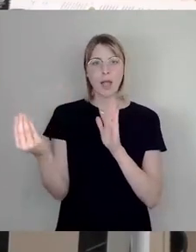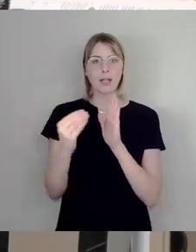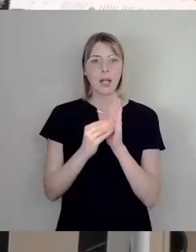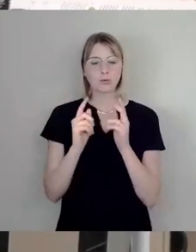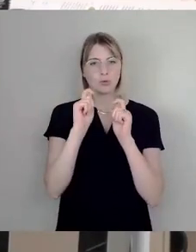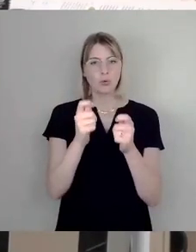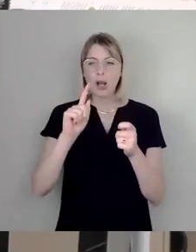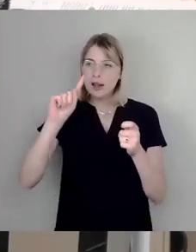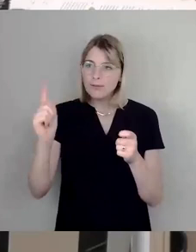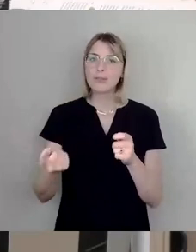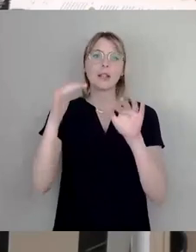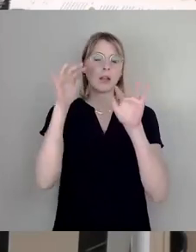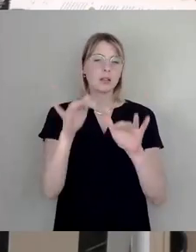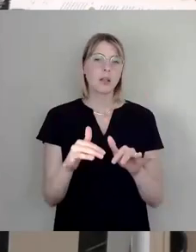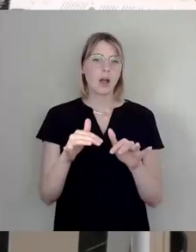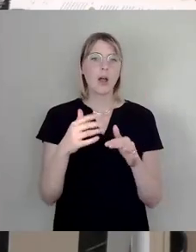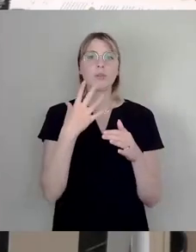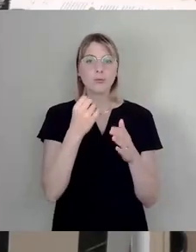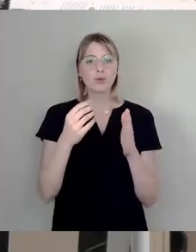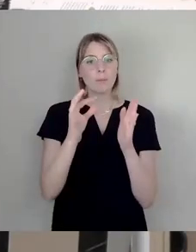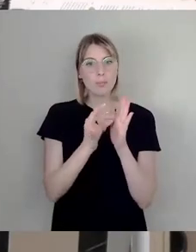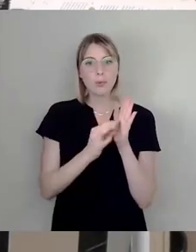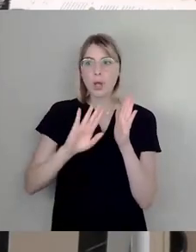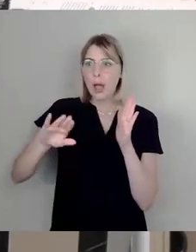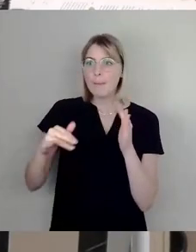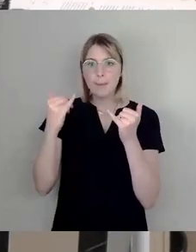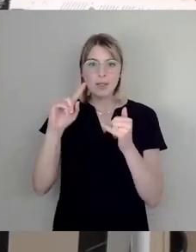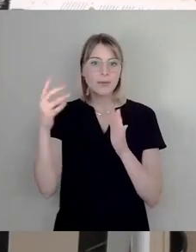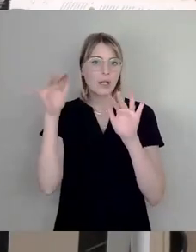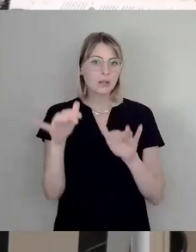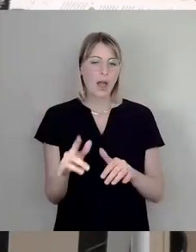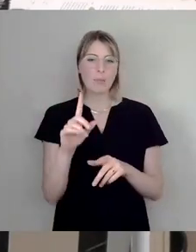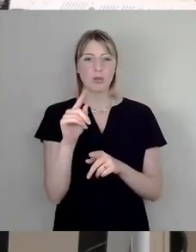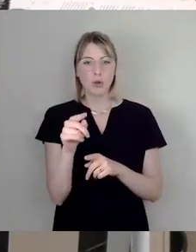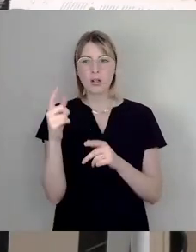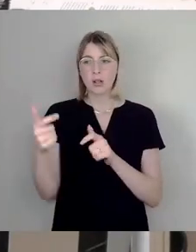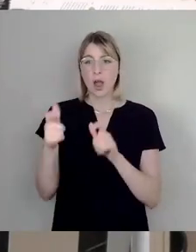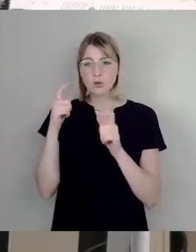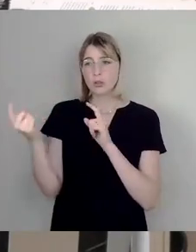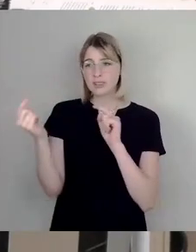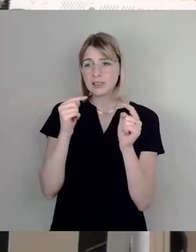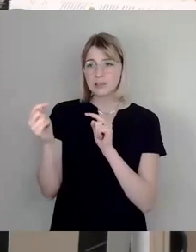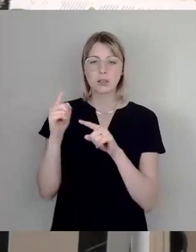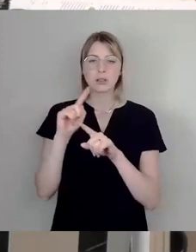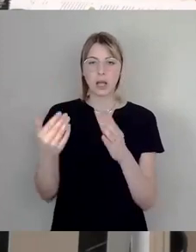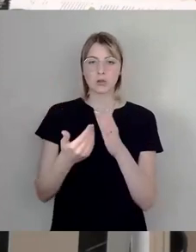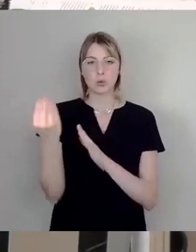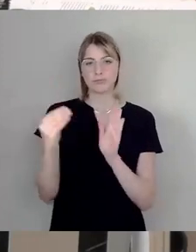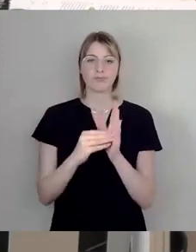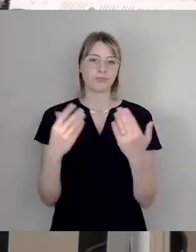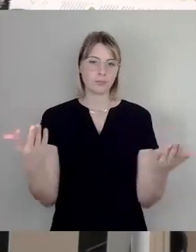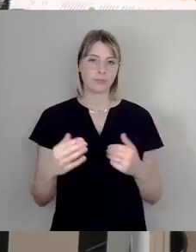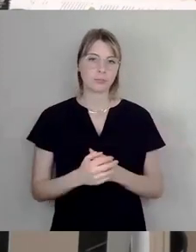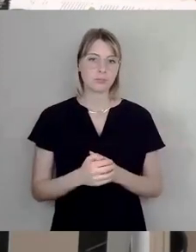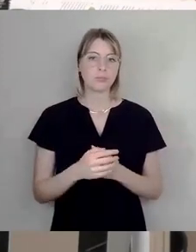Also nichts gelernt aus dem Ausschuss, ein bisschen schade. Wir haben über Deckungssachen gesprochen, wo eigentlich so